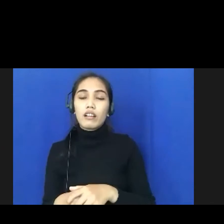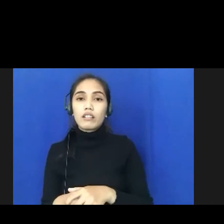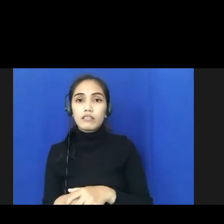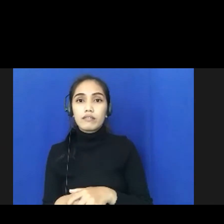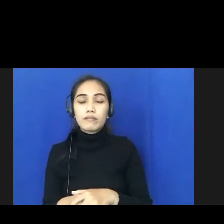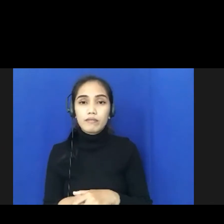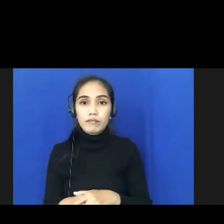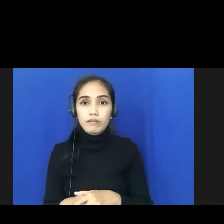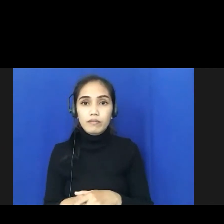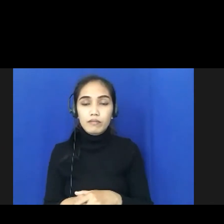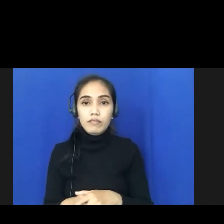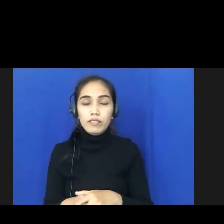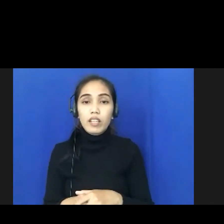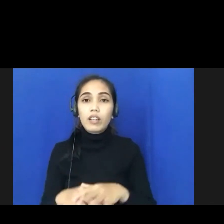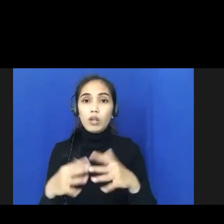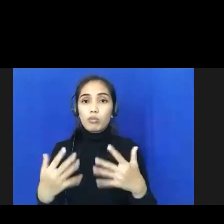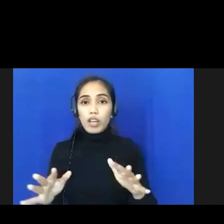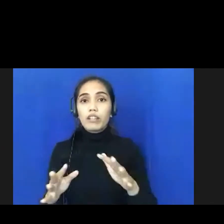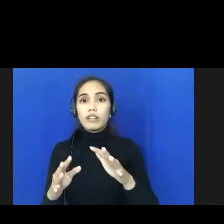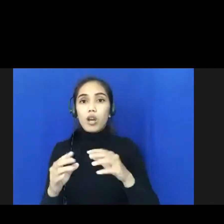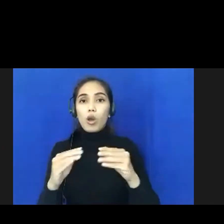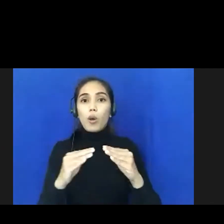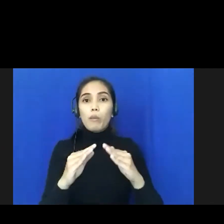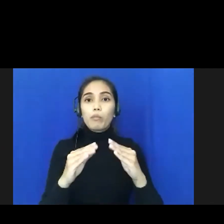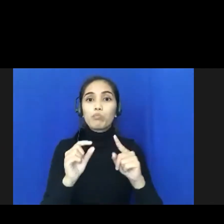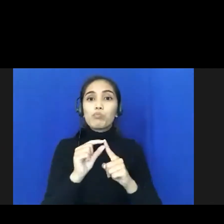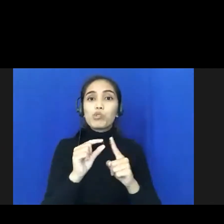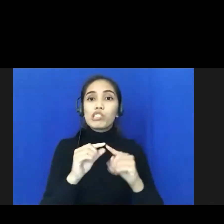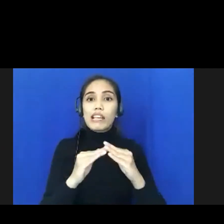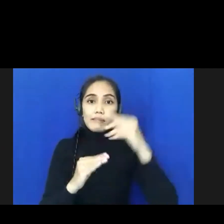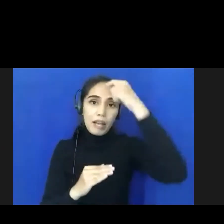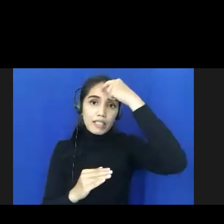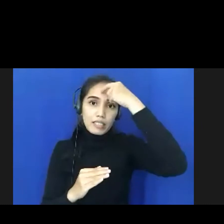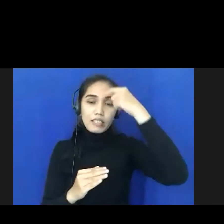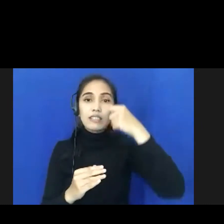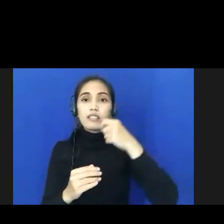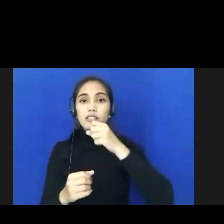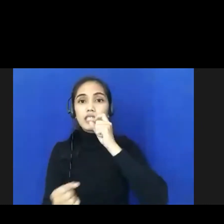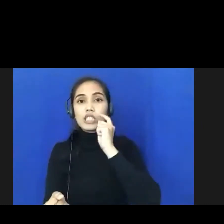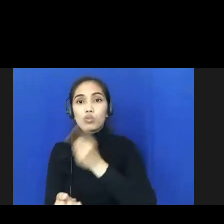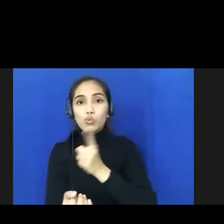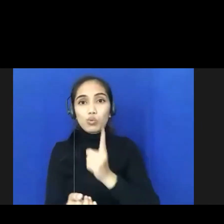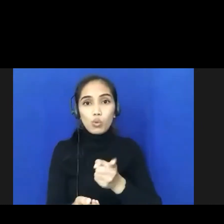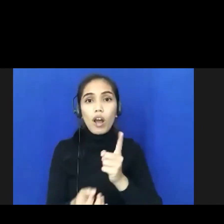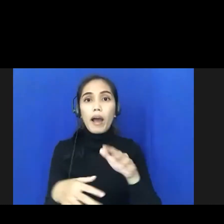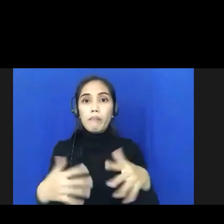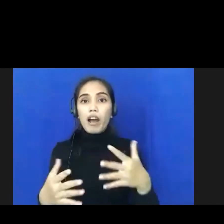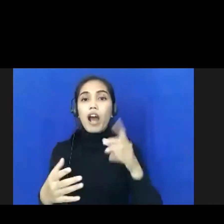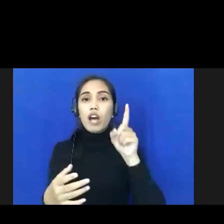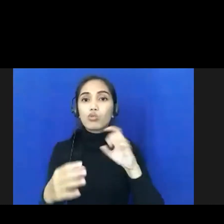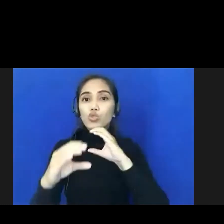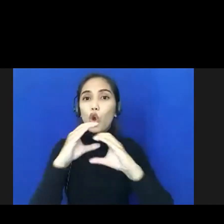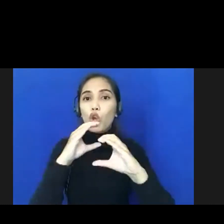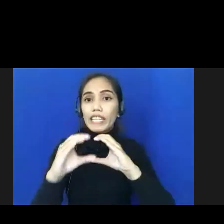Kemudian di puskesmas-puskesmas kita instruksikan untuk tetap berkoordinasi